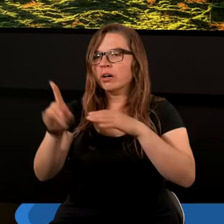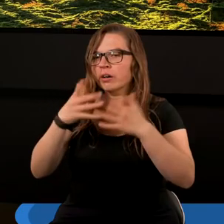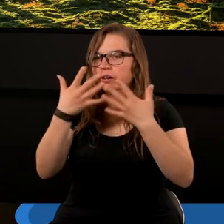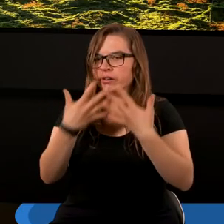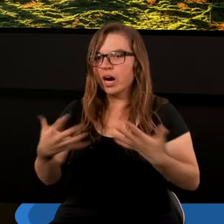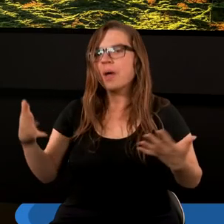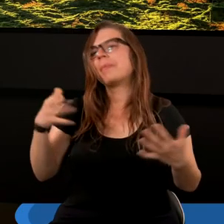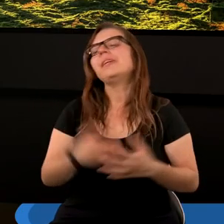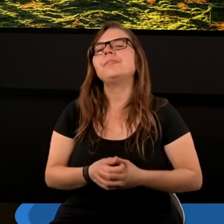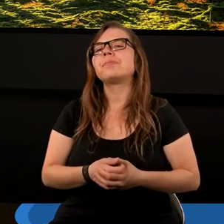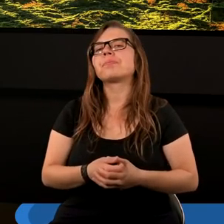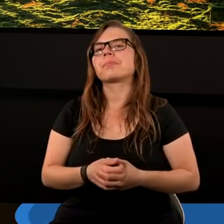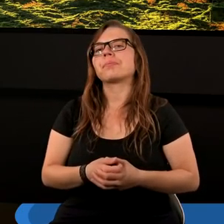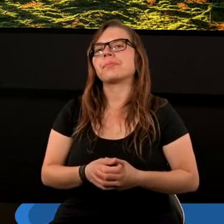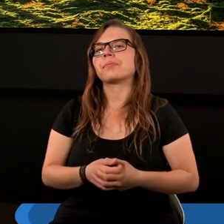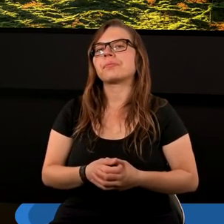z ziemi.